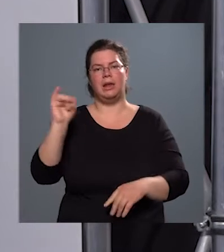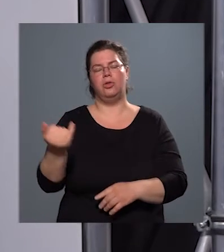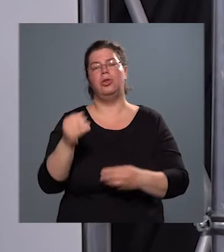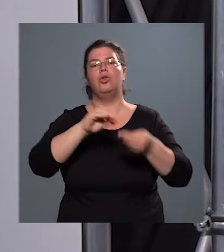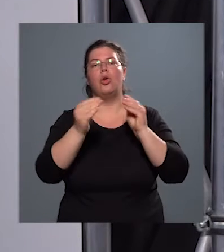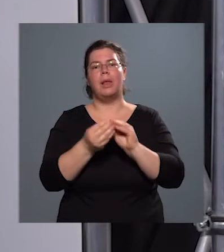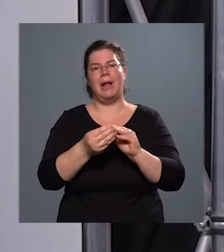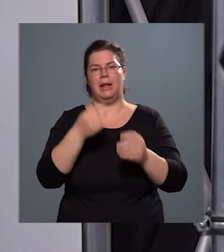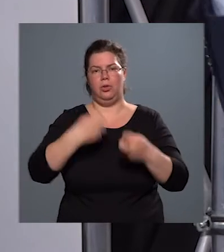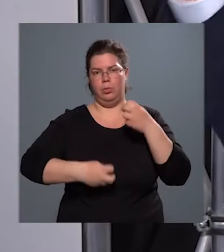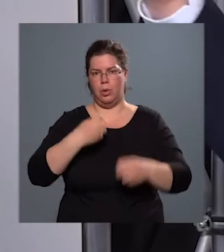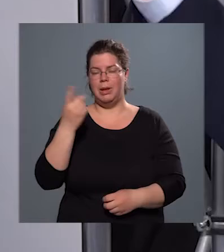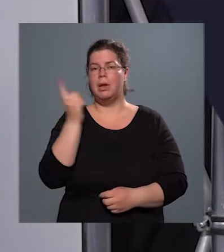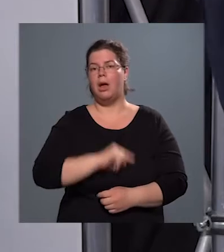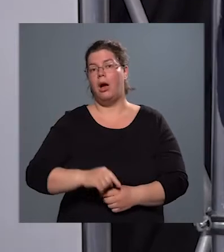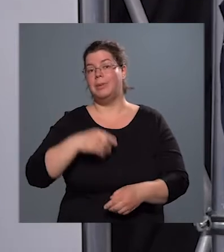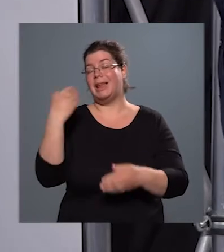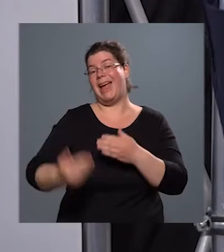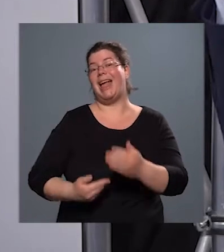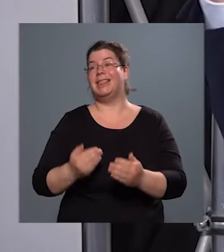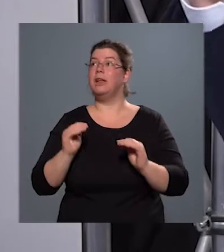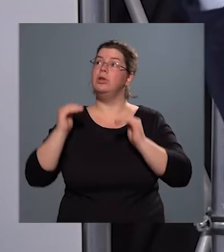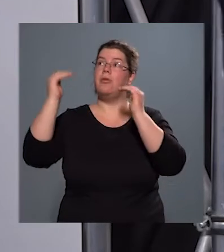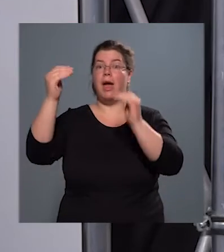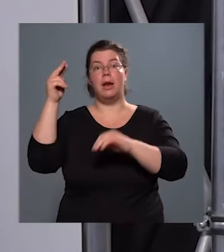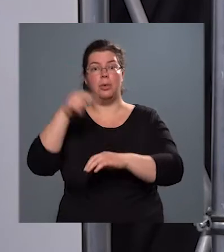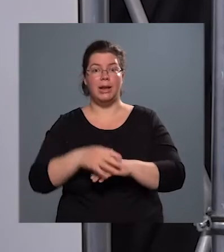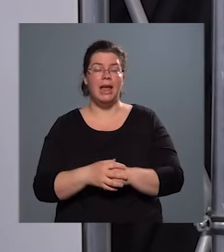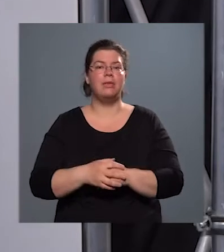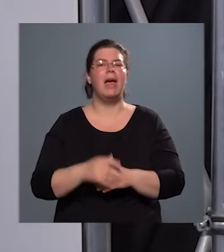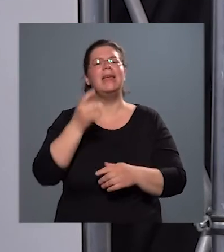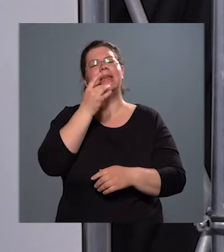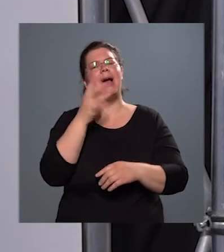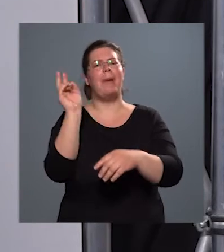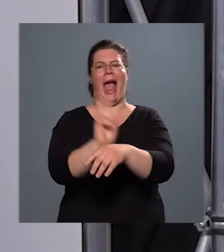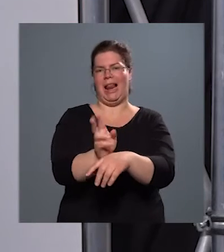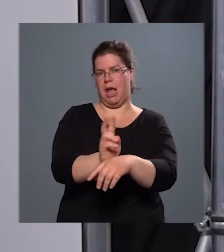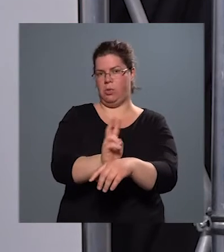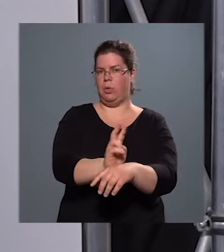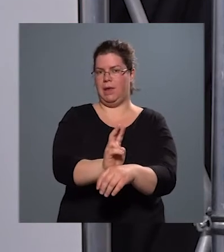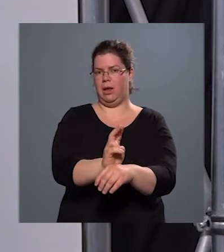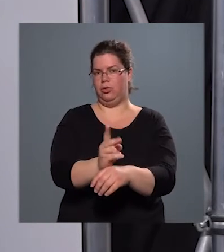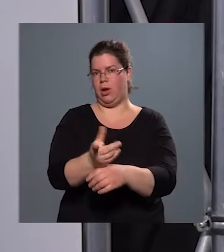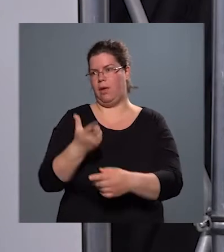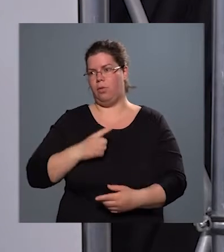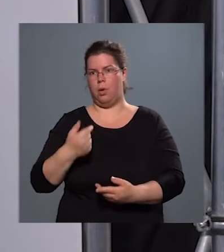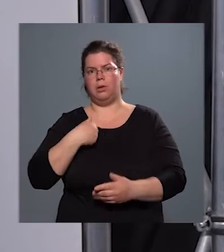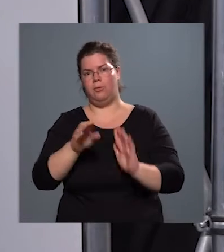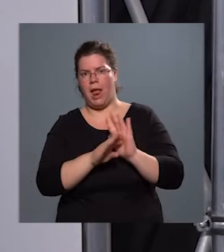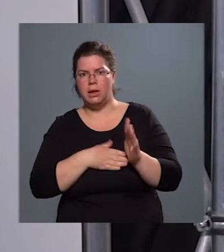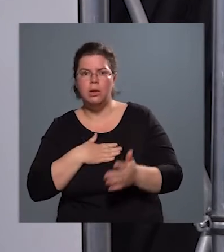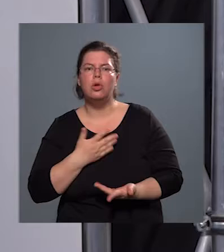problémákat, amit, ahogy az eddig mondjuk feljebbről néztem, ennek inkább az ellenőrzése jutott nekem, illetve